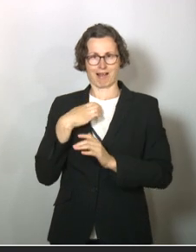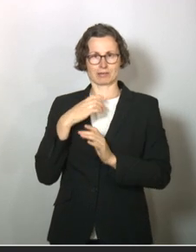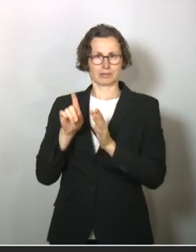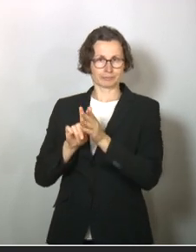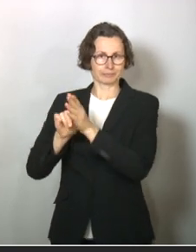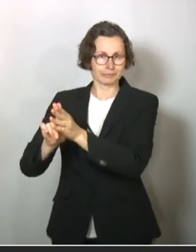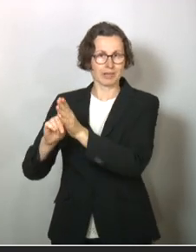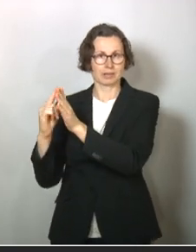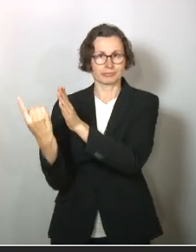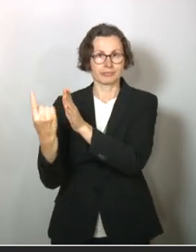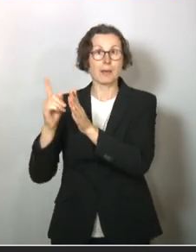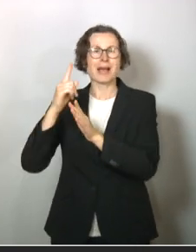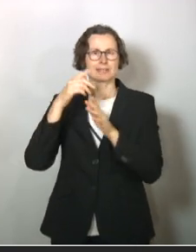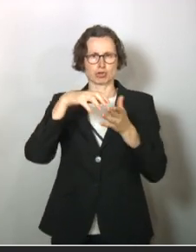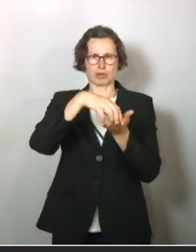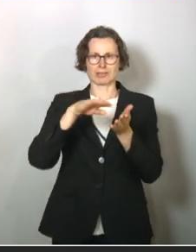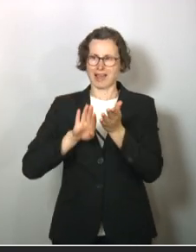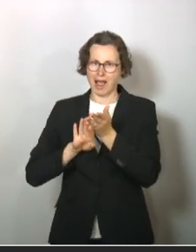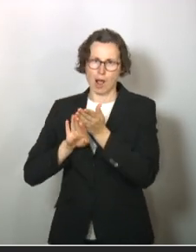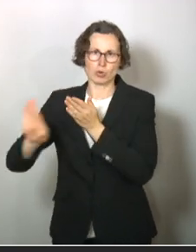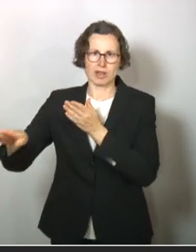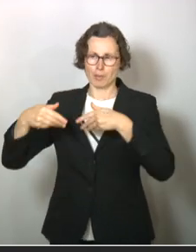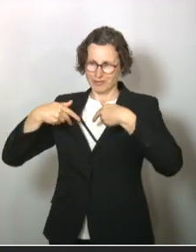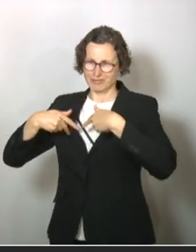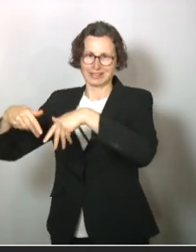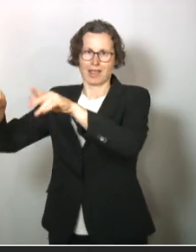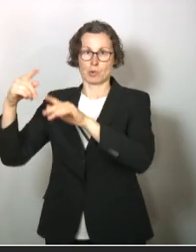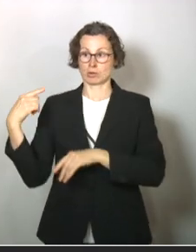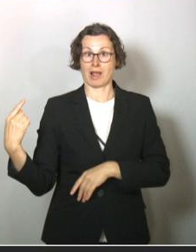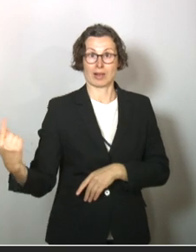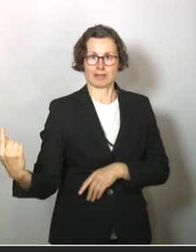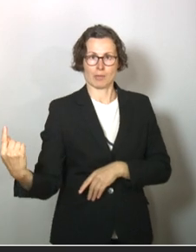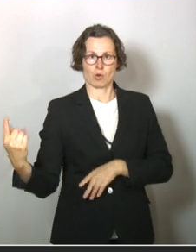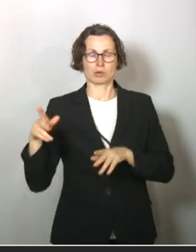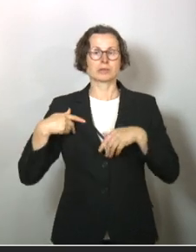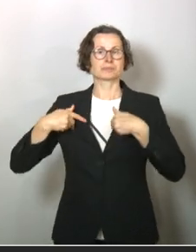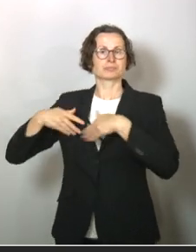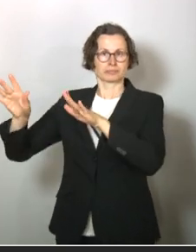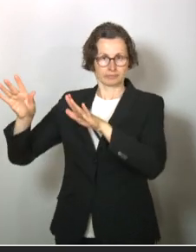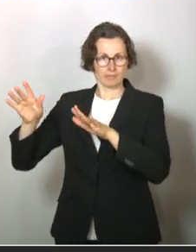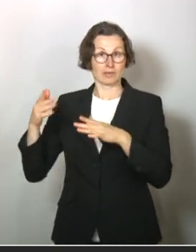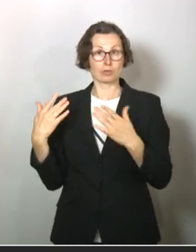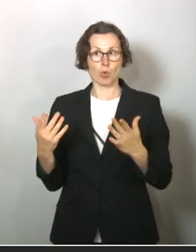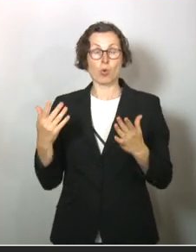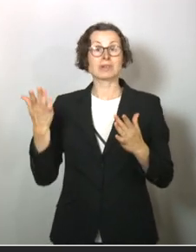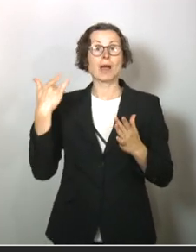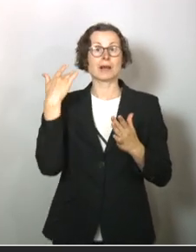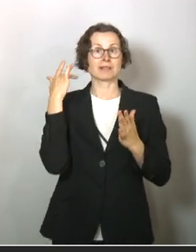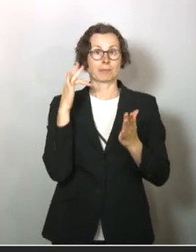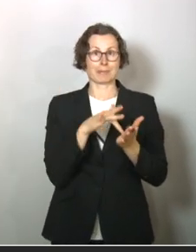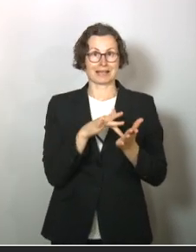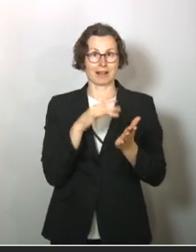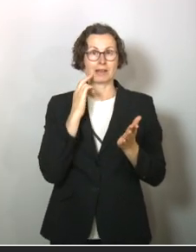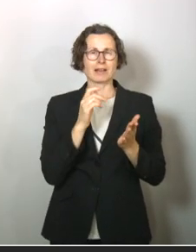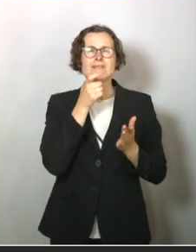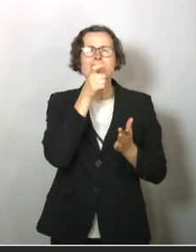Isolierung außerhalb der Stadt, Vertreibung aus der Stadt, Vereinsamung, Rücksichtslosigkeit. Das war aber hoffentlich nicht gemeint mit Social